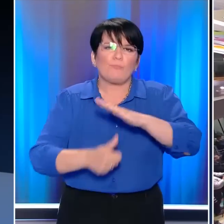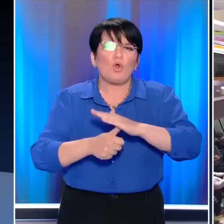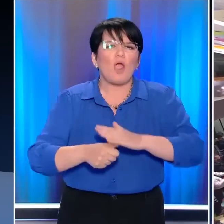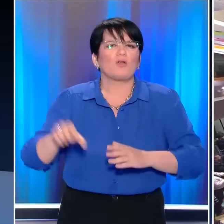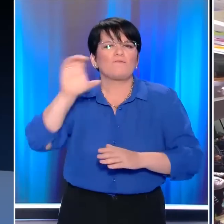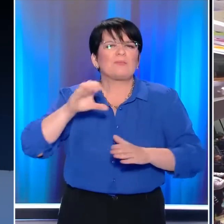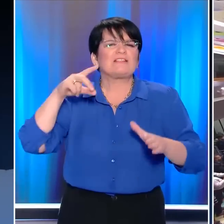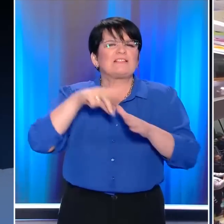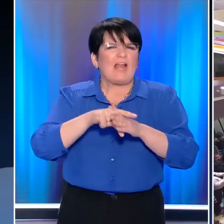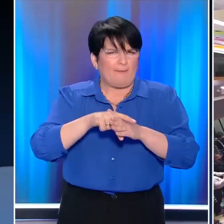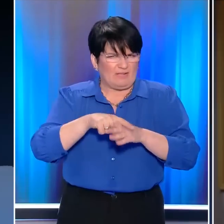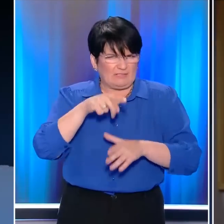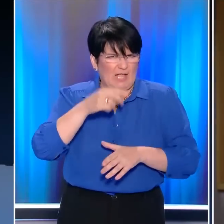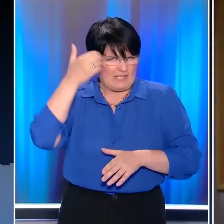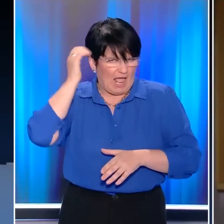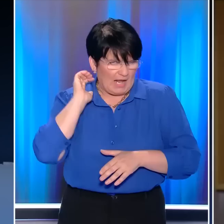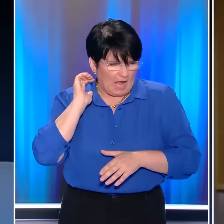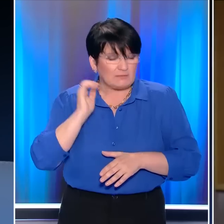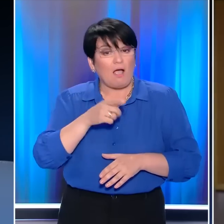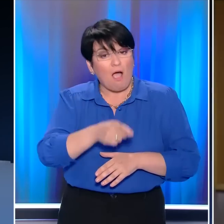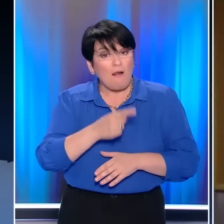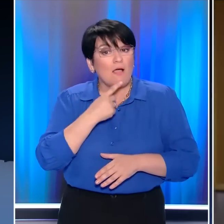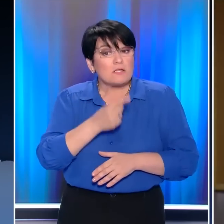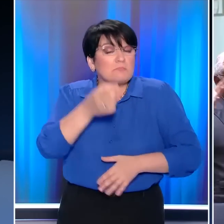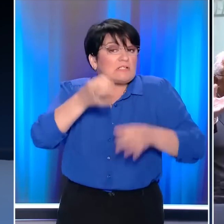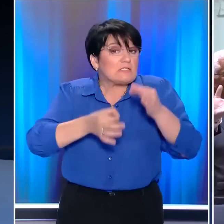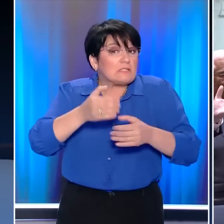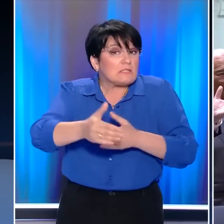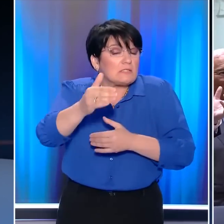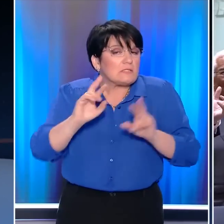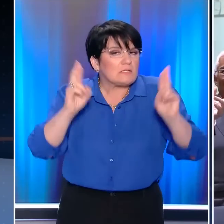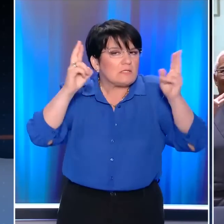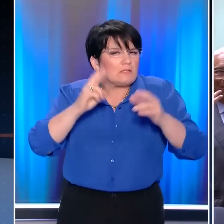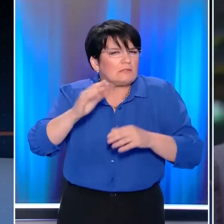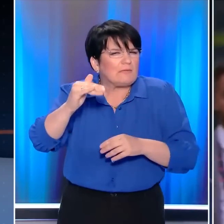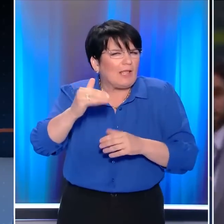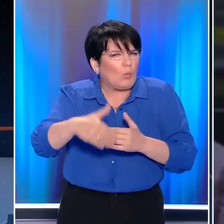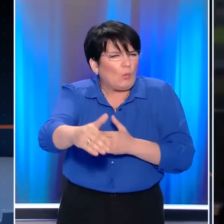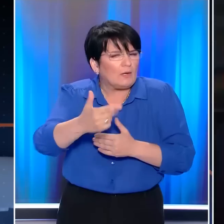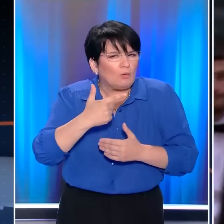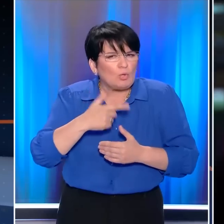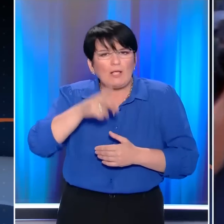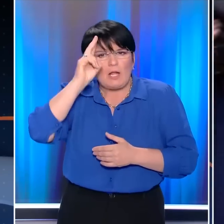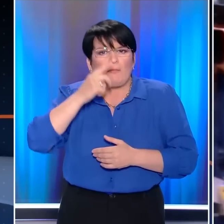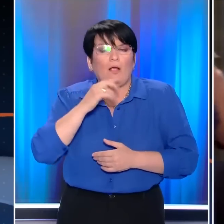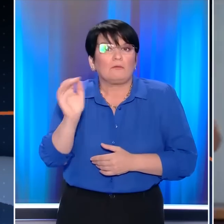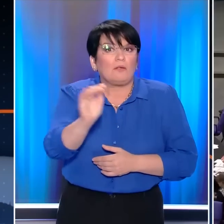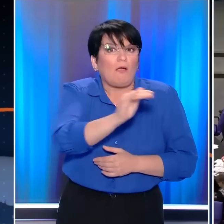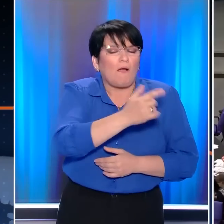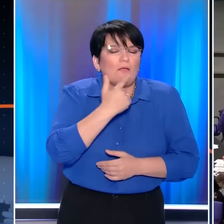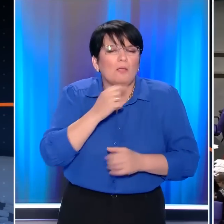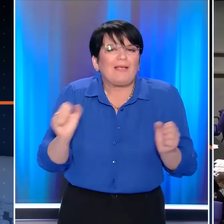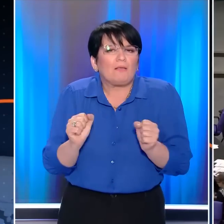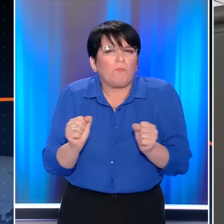Ευρωπαϊκής Κεντρικής Τράπεζας, Χριστίν Λαγκάρτ, ενώριστηκε νέος γύρος συζητήσεων για το ενεργειακό μέσα στον Ιούλιο. Η Γερμανία χτυπά καμπανάκι και προειδοποιεί για